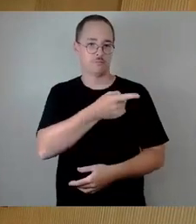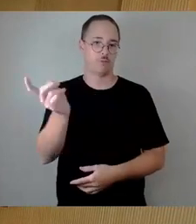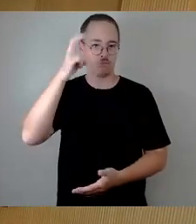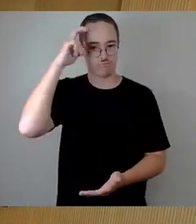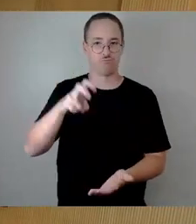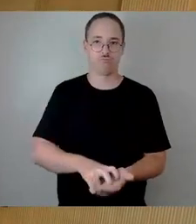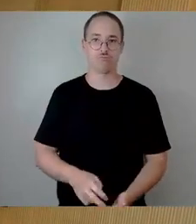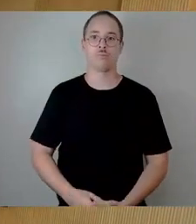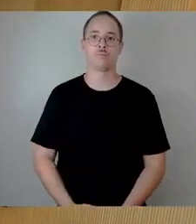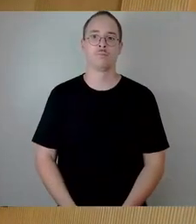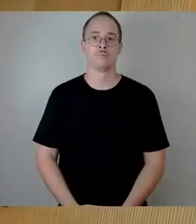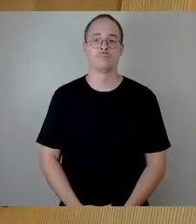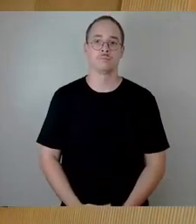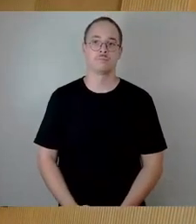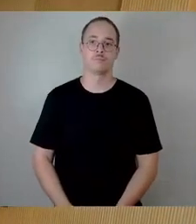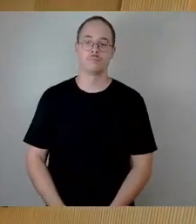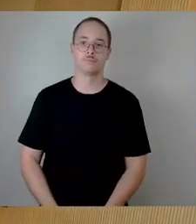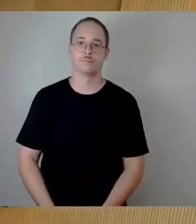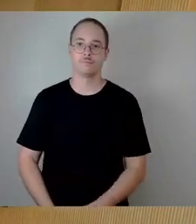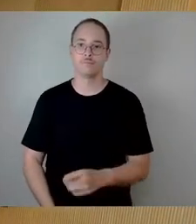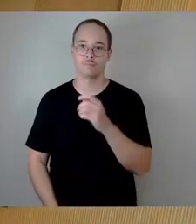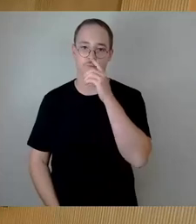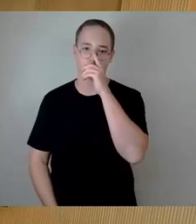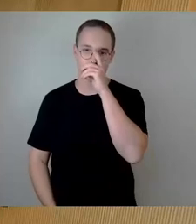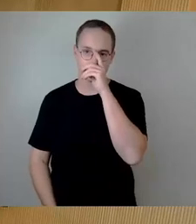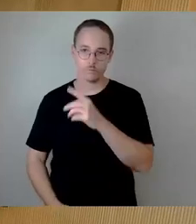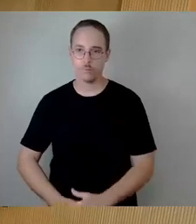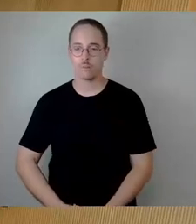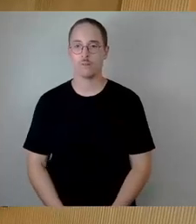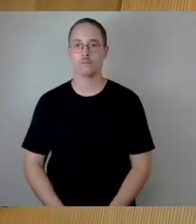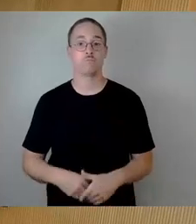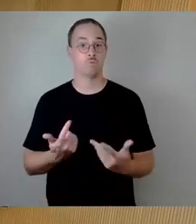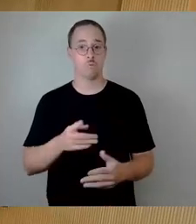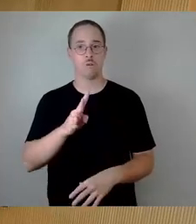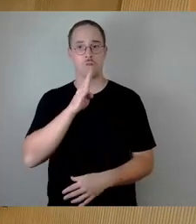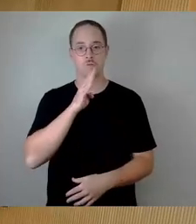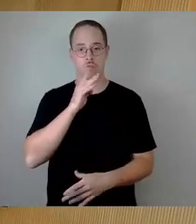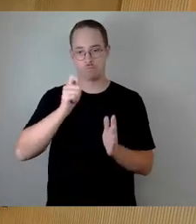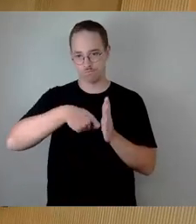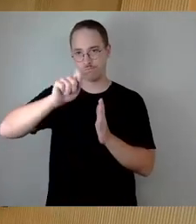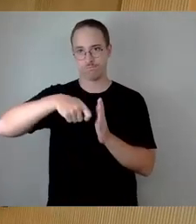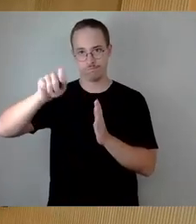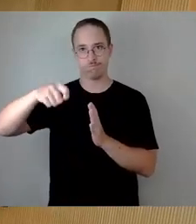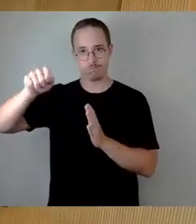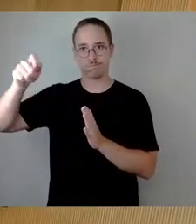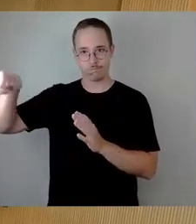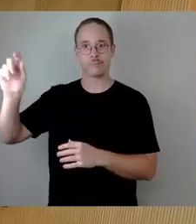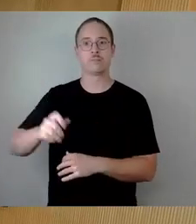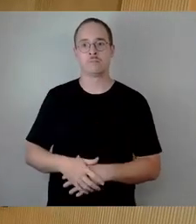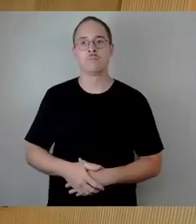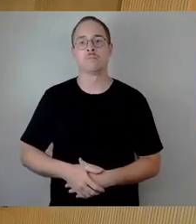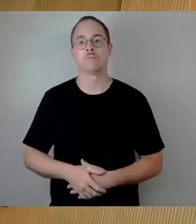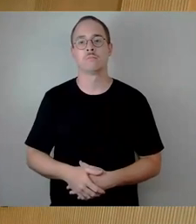So, damit haben wir erst einmal die Redner abgearbeitet. Und ich würde